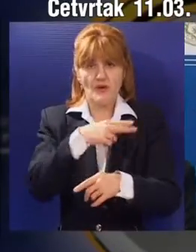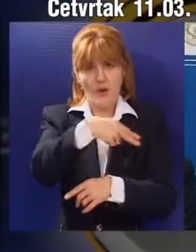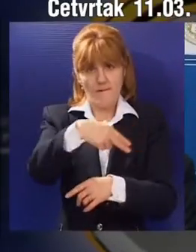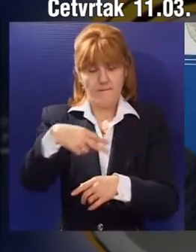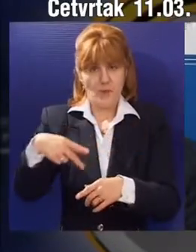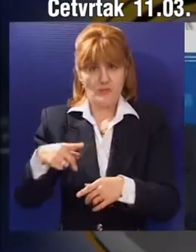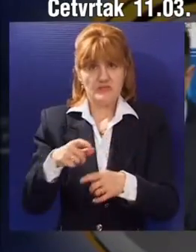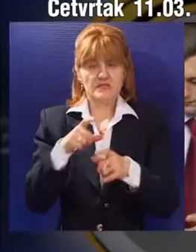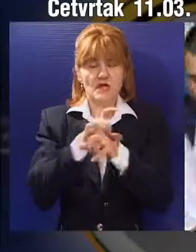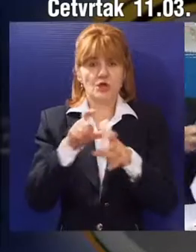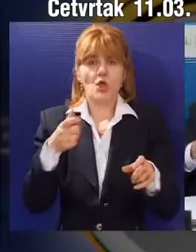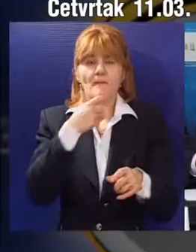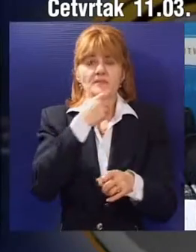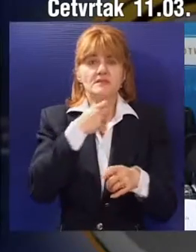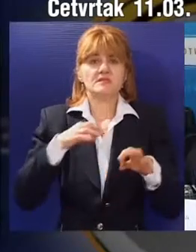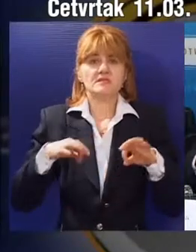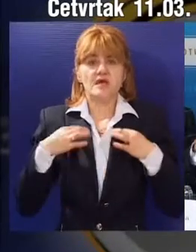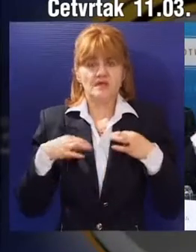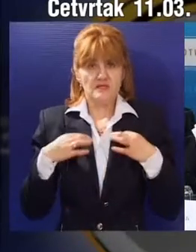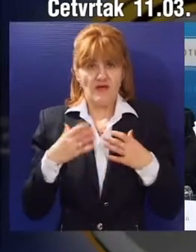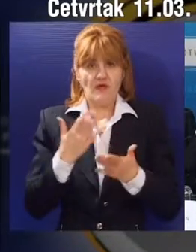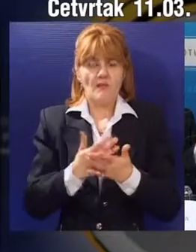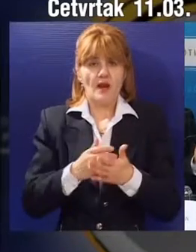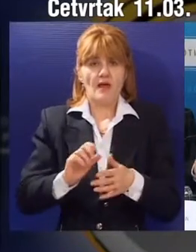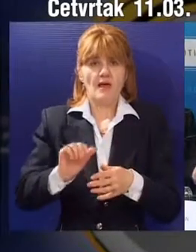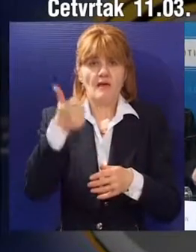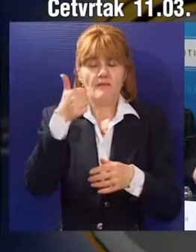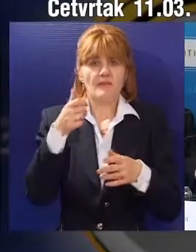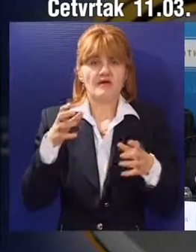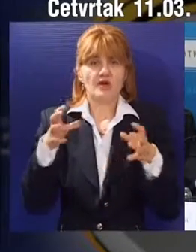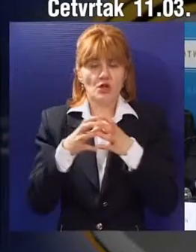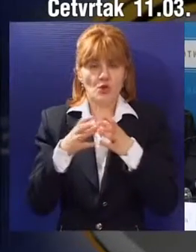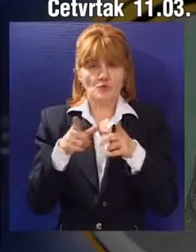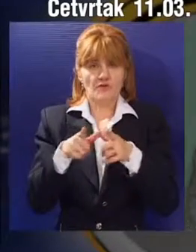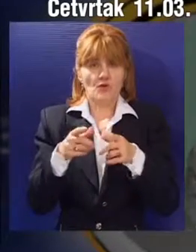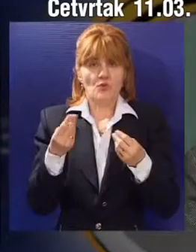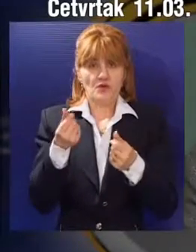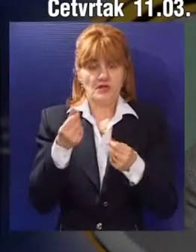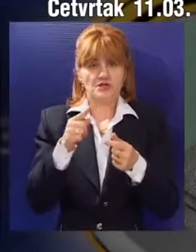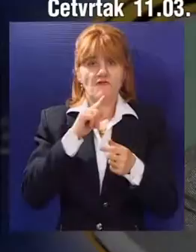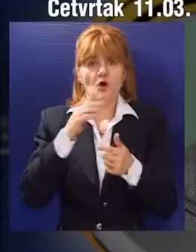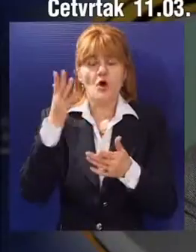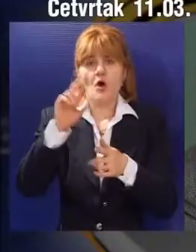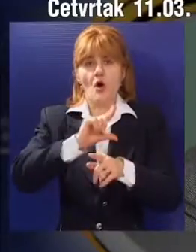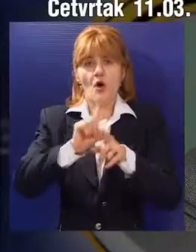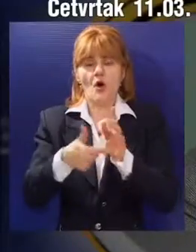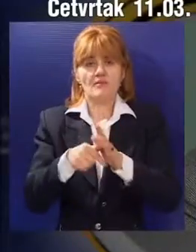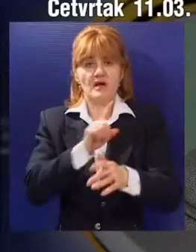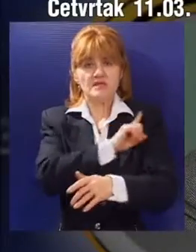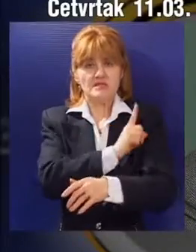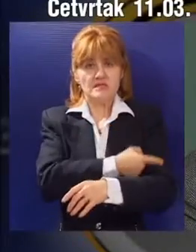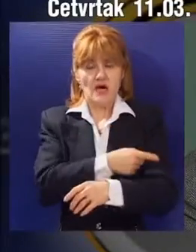potpisivanja, Subotički dom zdravlja postao je prva zdravstvena ustanova u zemlji sa potpisanim kolektivnim ugovorom, koji na snagu stupa odmah.